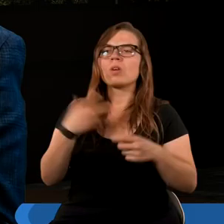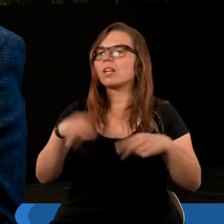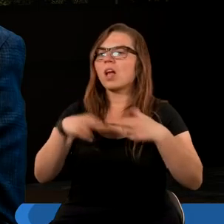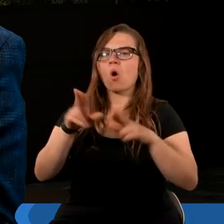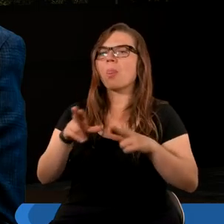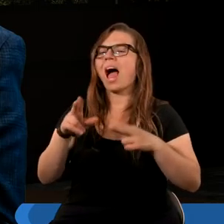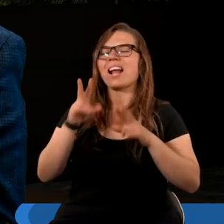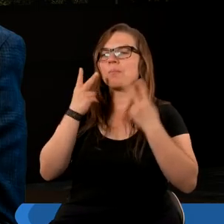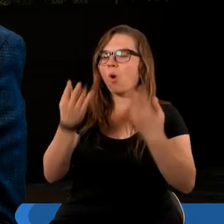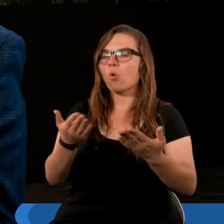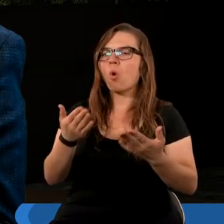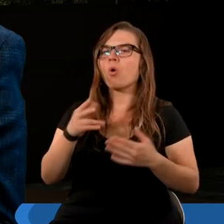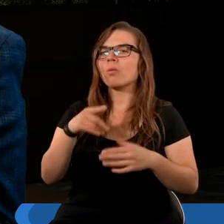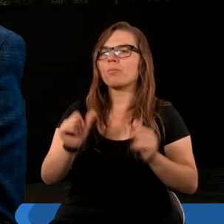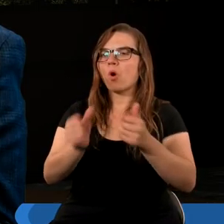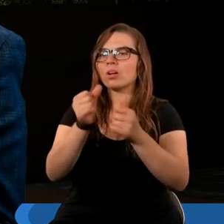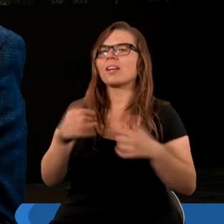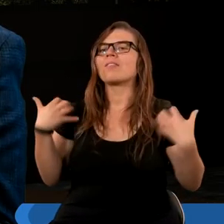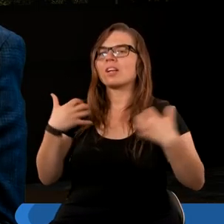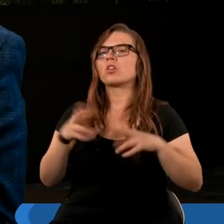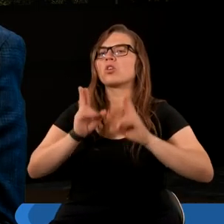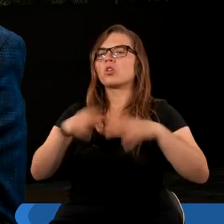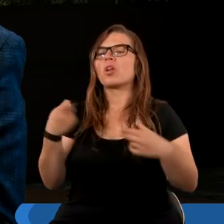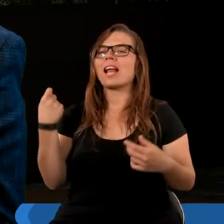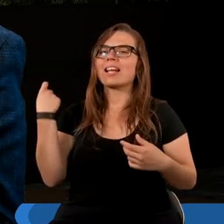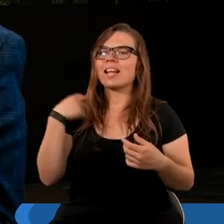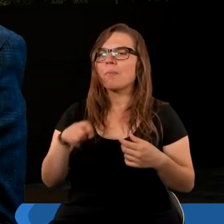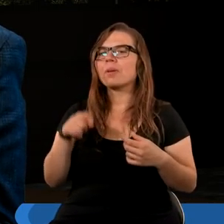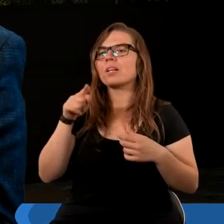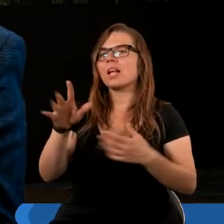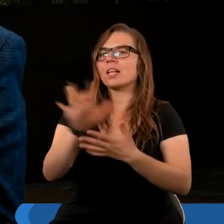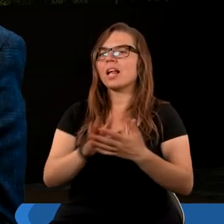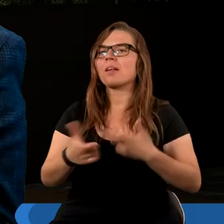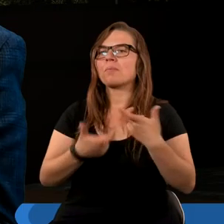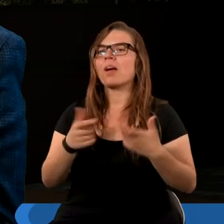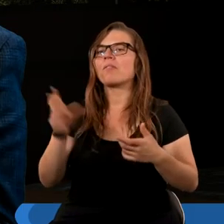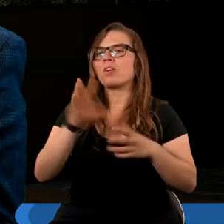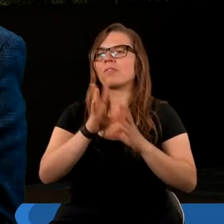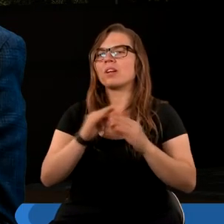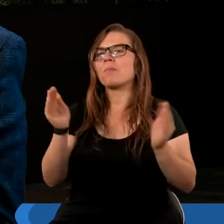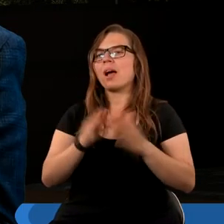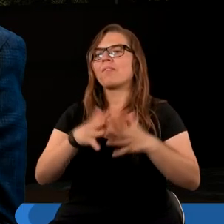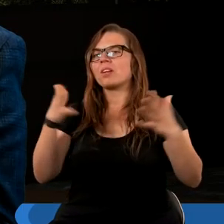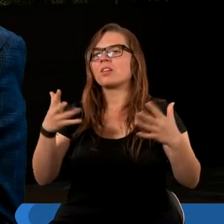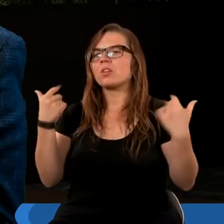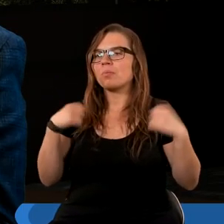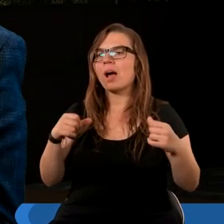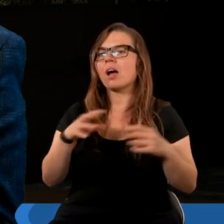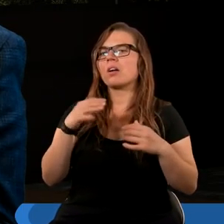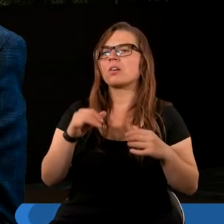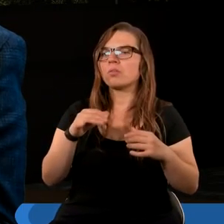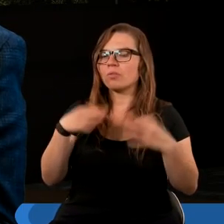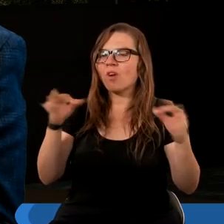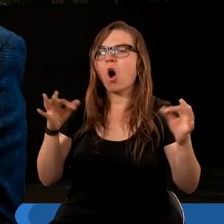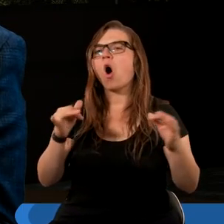oddali pokłonu posągowi, zwierzęcia zostaną zabici. On też sprawia, że wszyscy mali i wielcy, bogaci i ubodzy,